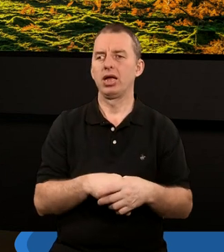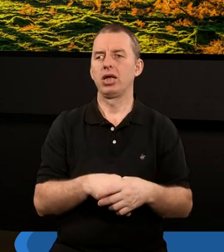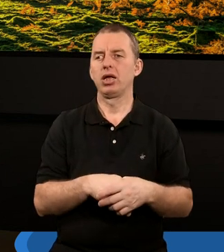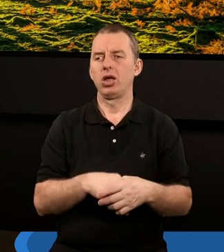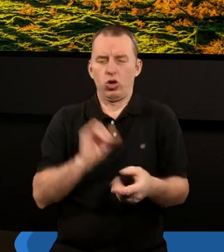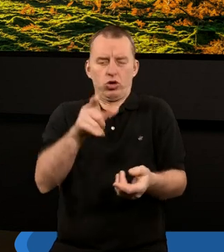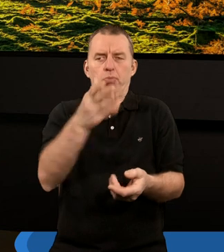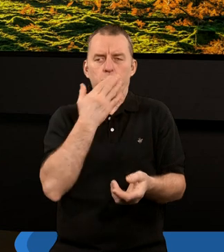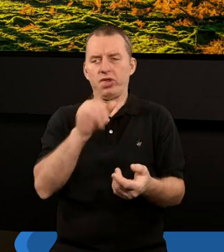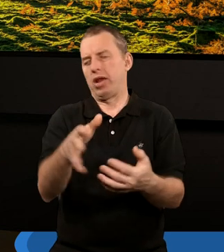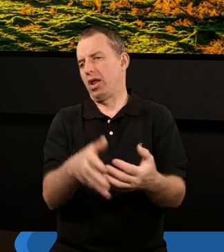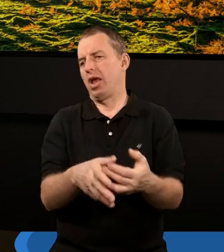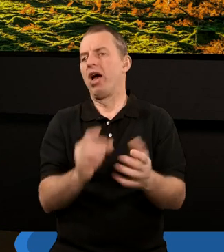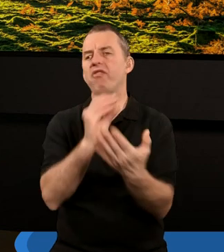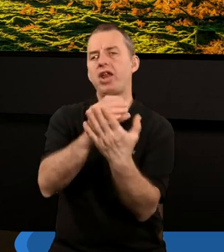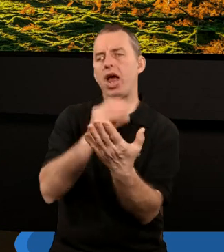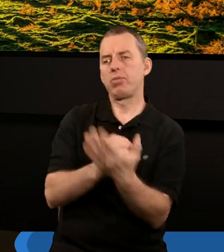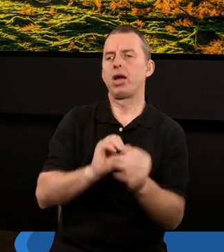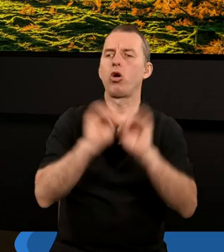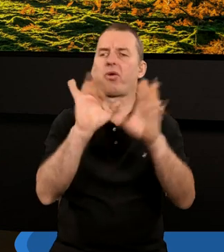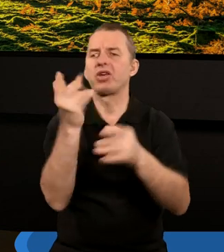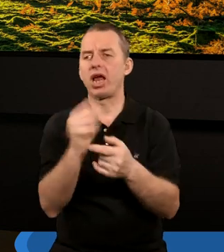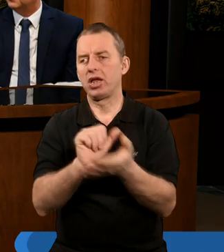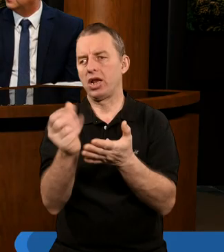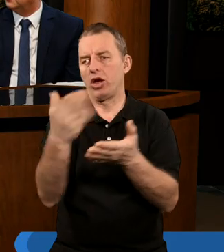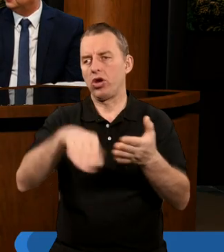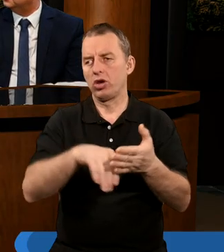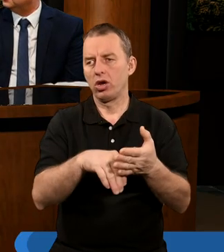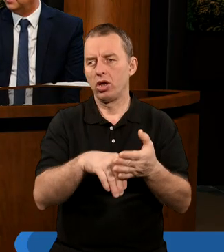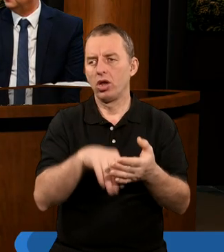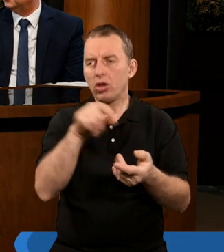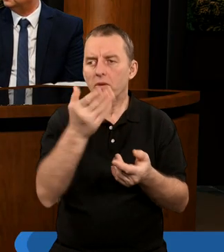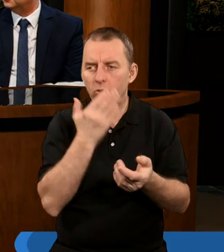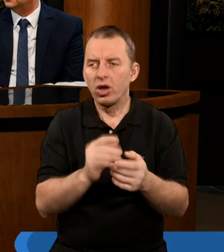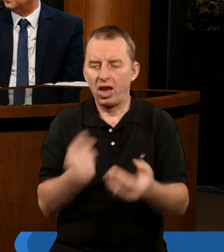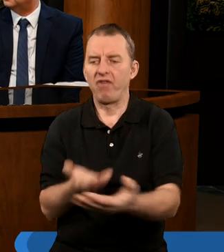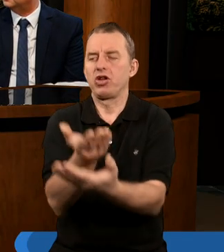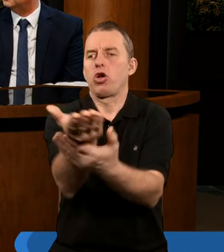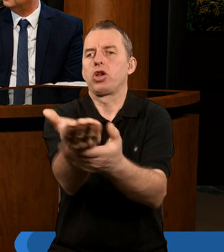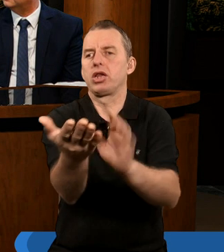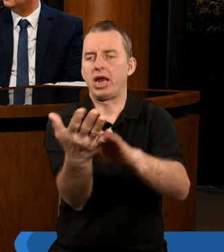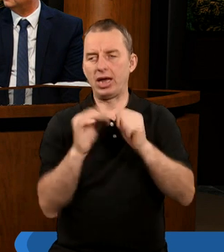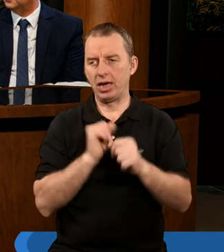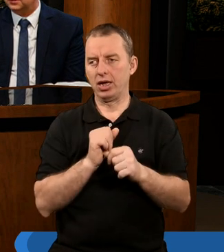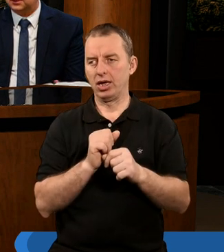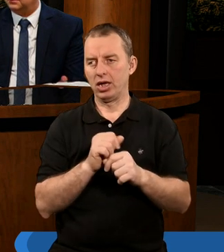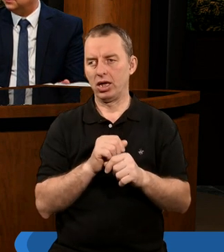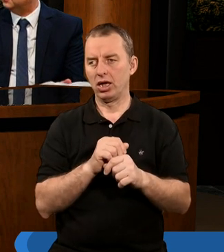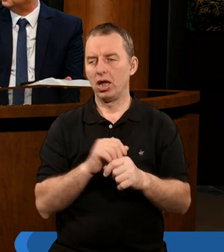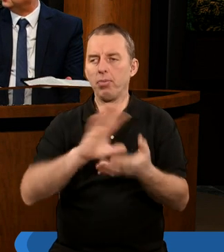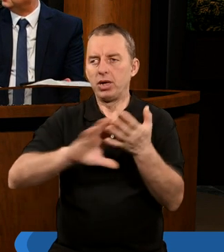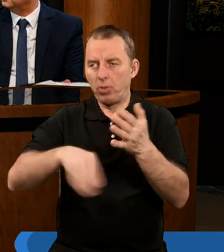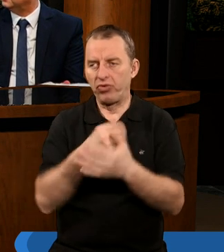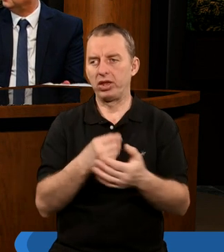o czym mówi ten fragment Księgi Apokalipsy? O czymś, co mamy na wyciągnięcie ręki. To jest